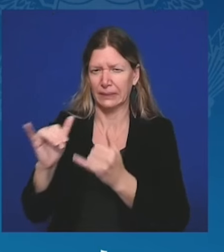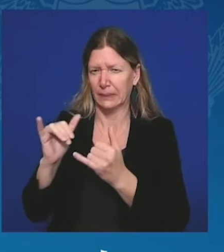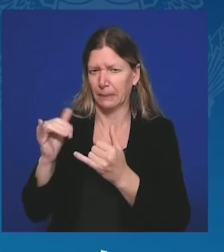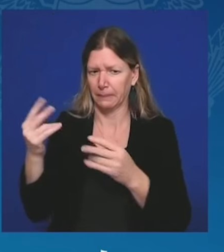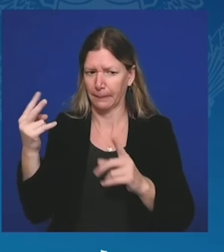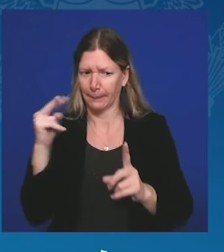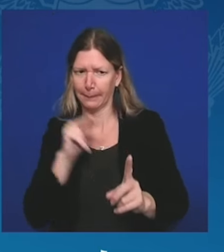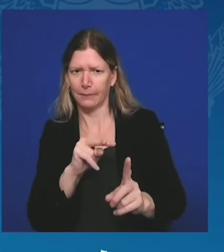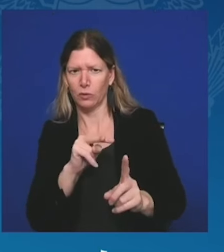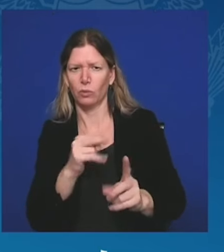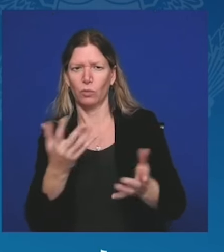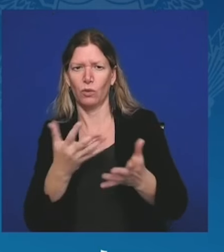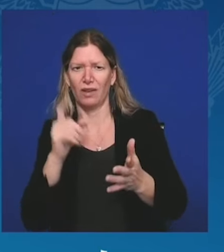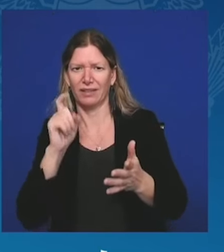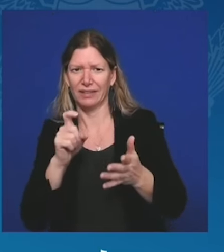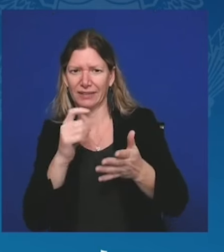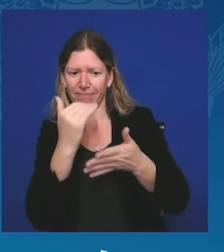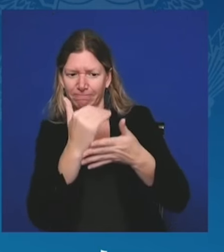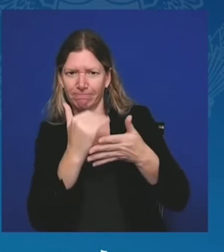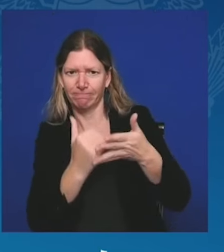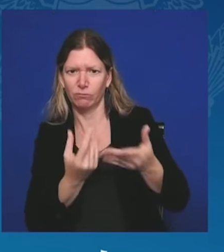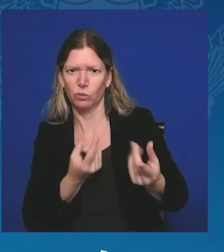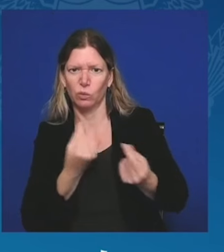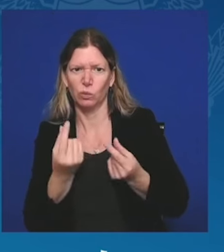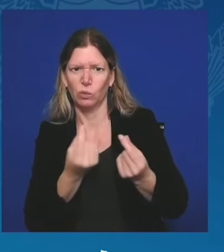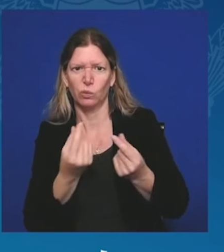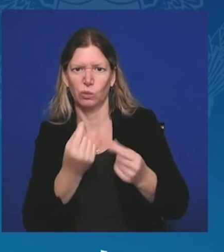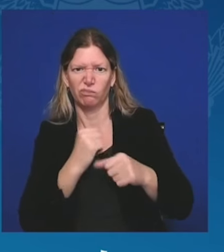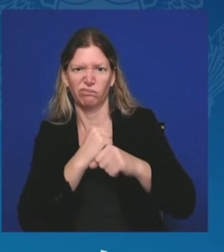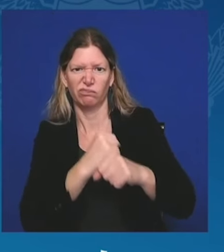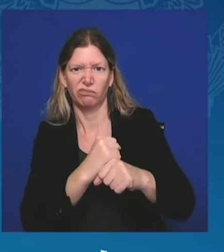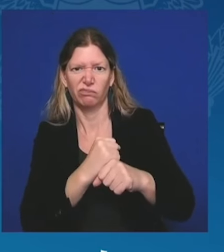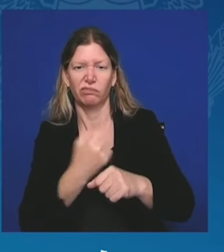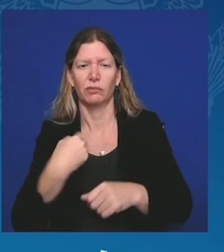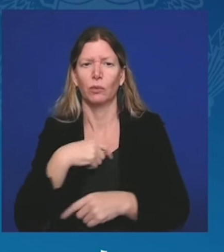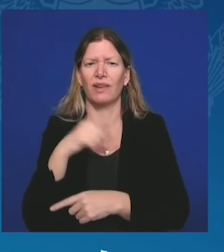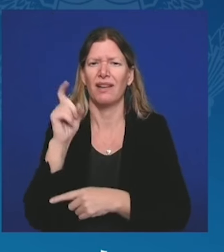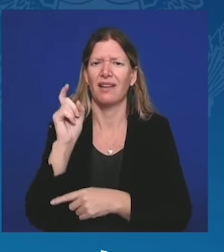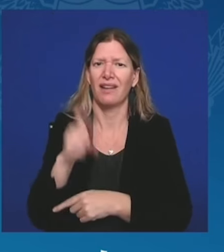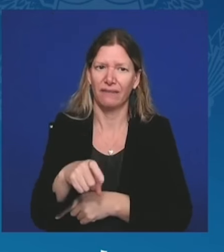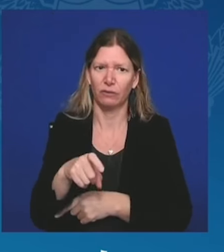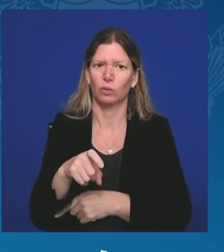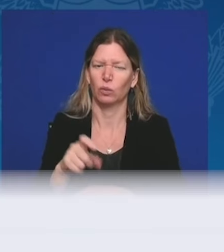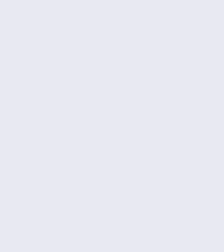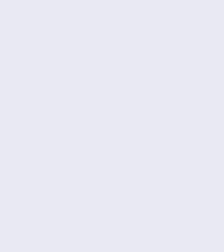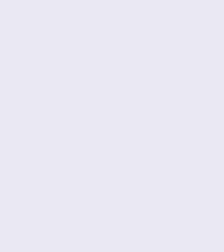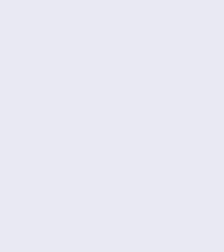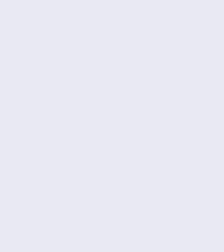aby zatrzymać wojnę i osiągnąć naprawdę trwały i sprawiedliwy pokój.